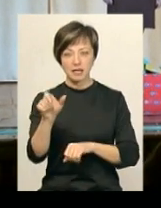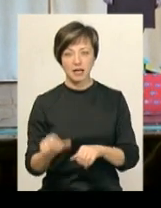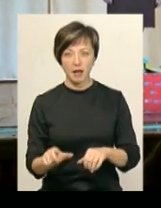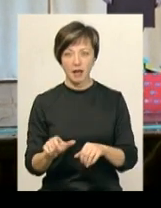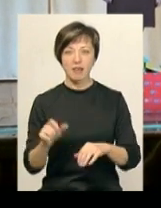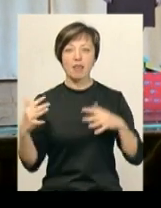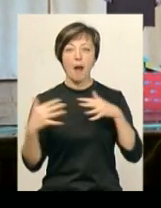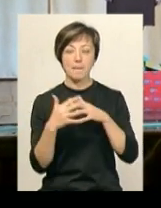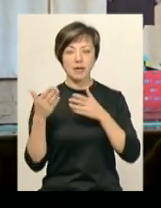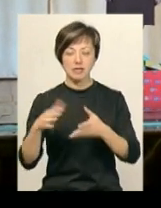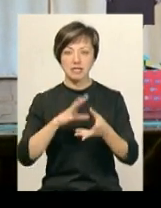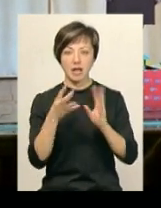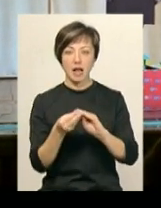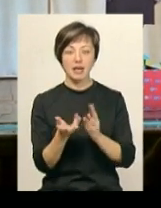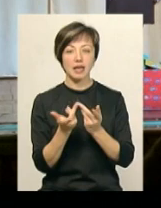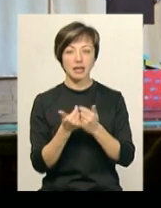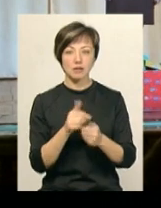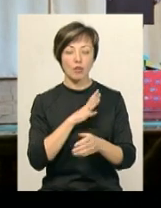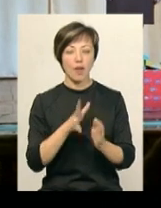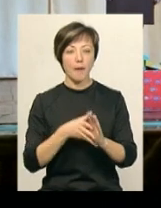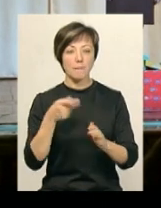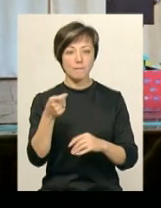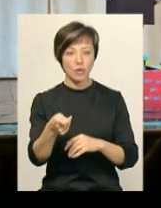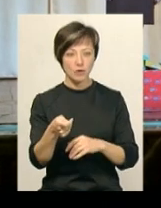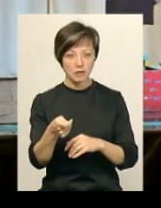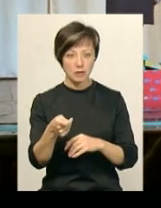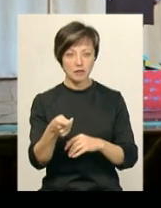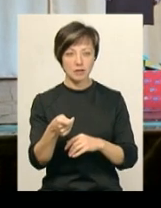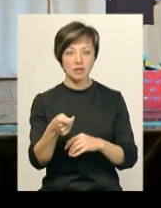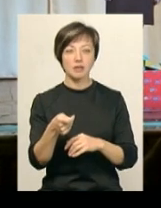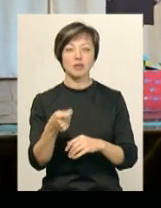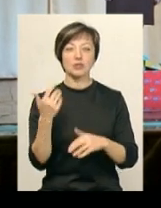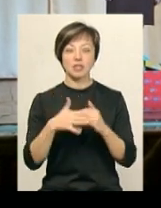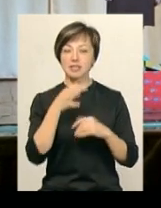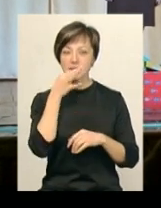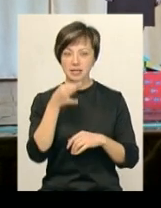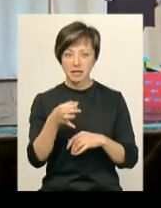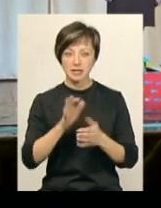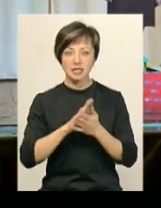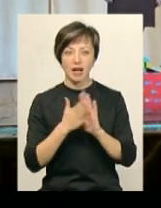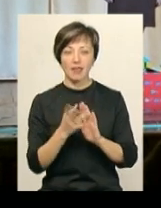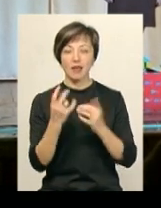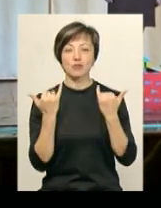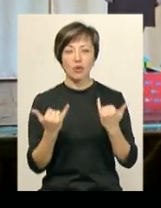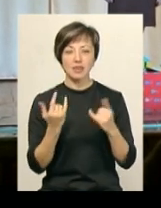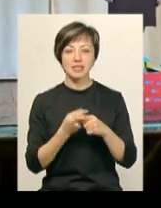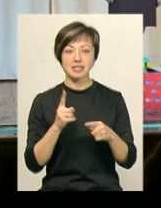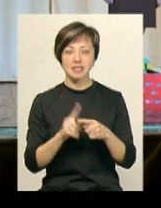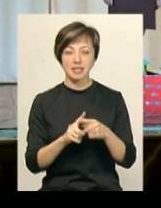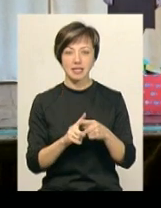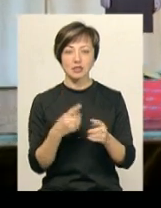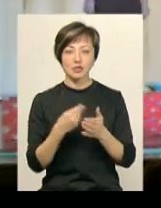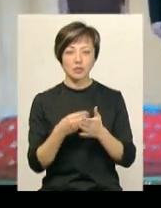передовій». Загальна кількість, яка була подана пані Аліна Олімівна, сказала, станом на сьогодні це